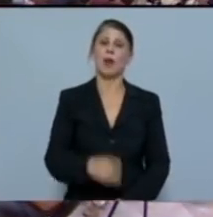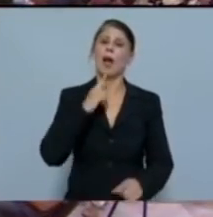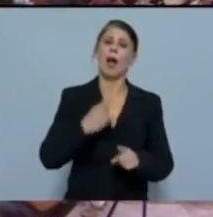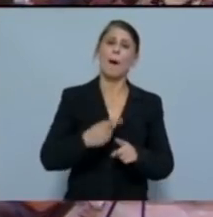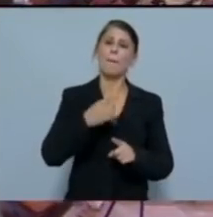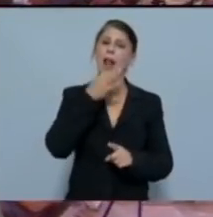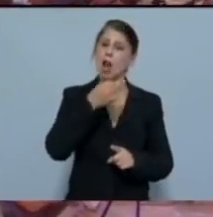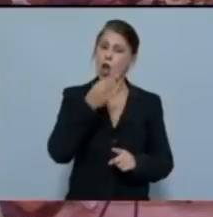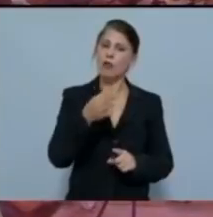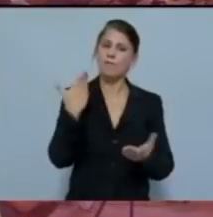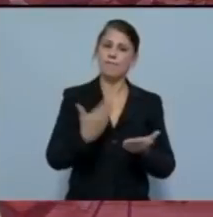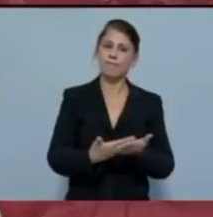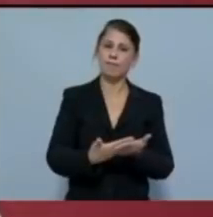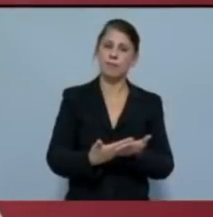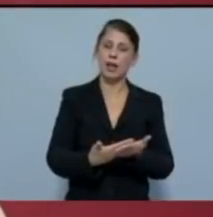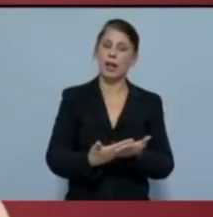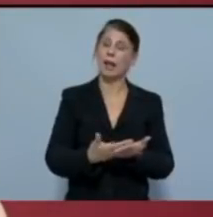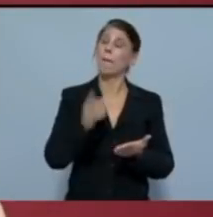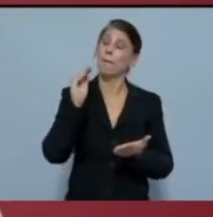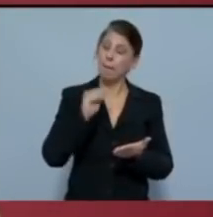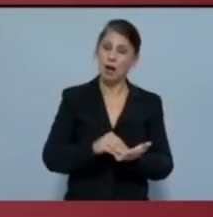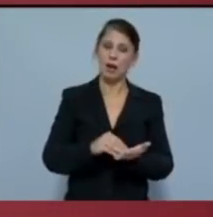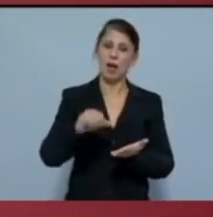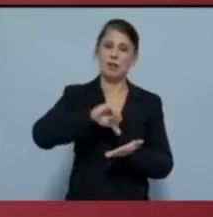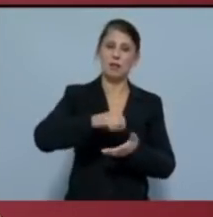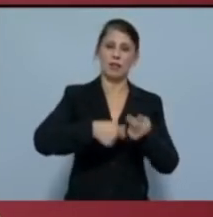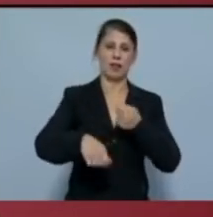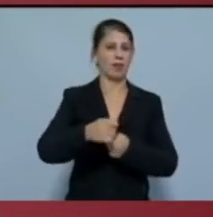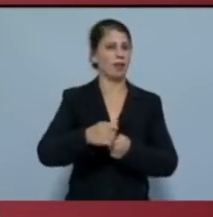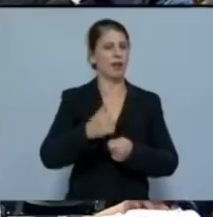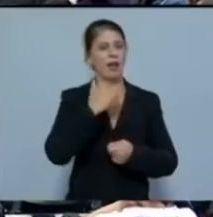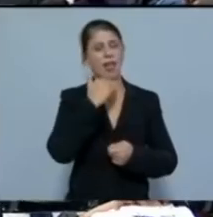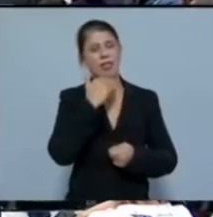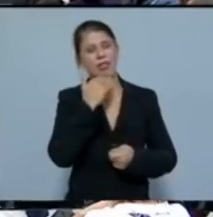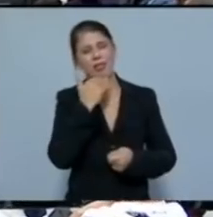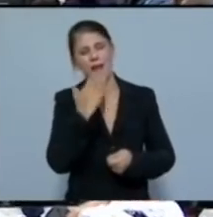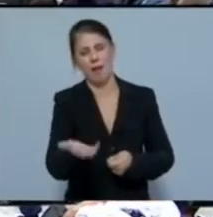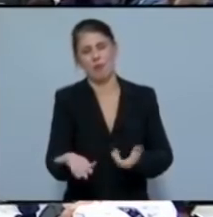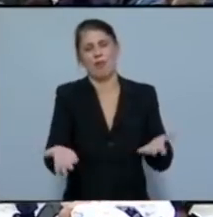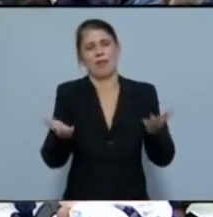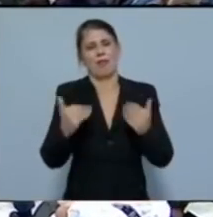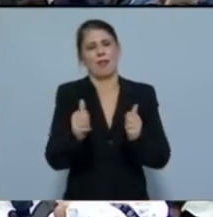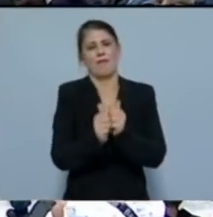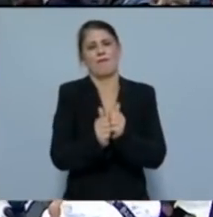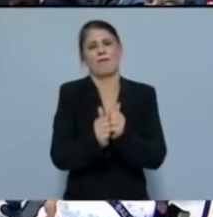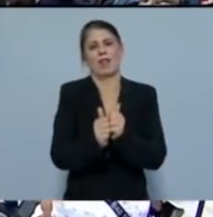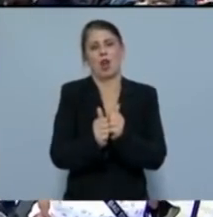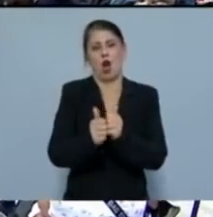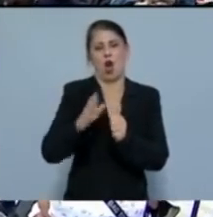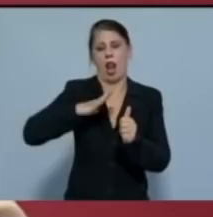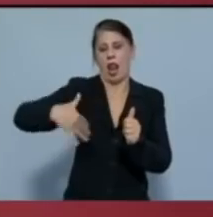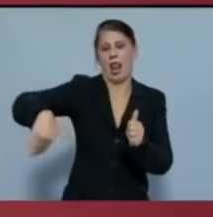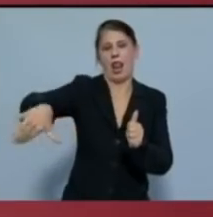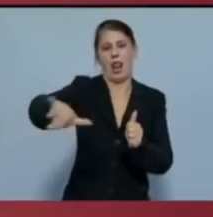φορά πως η αστική διαχείριση δεν είναι και δεν μπορεί να είναι φιλολαϊκή. Η